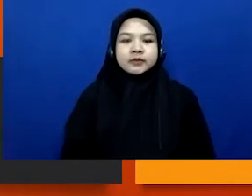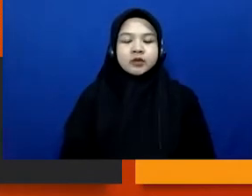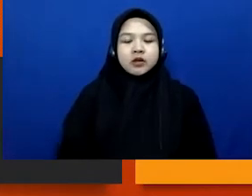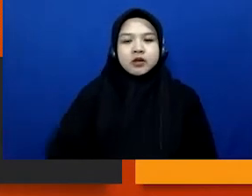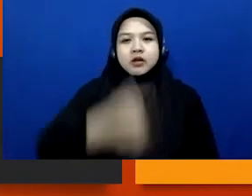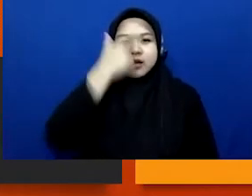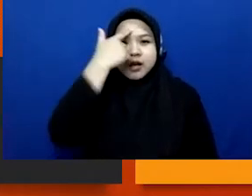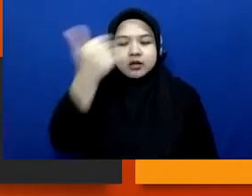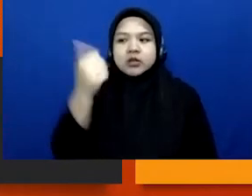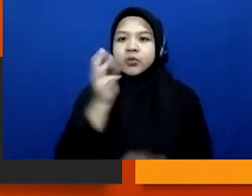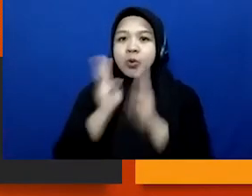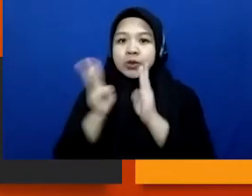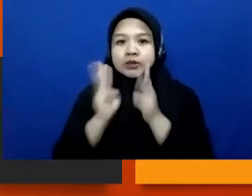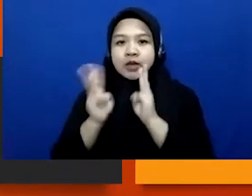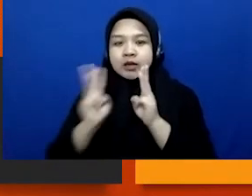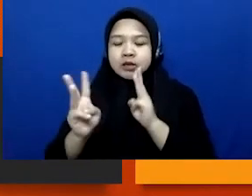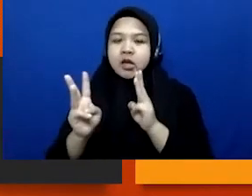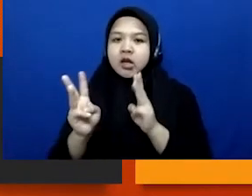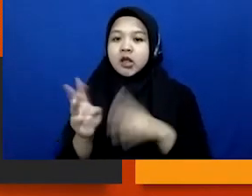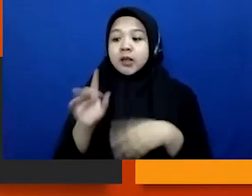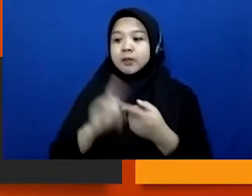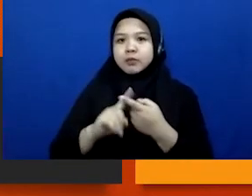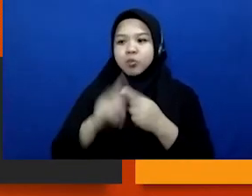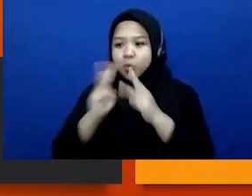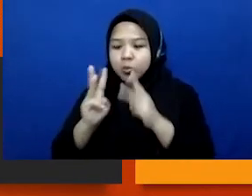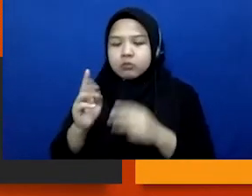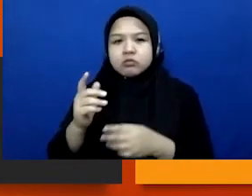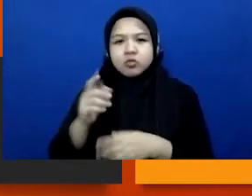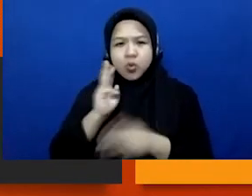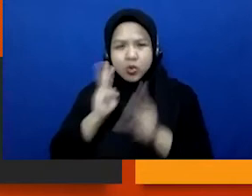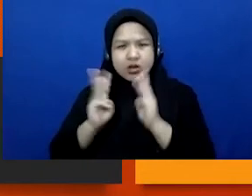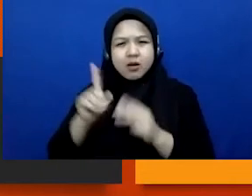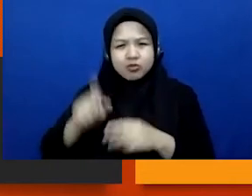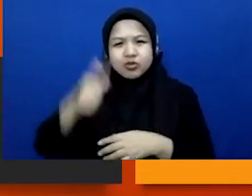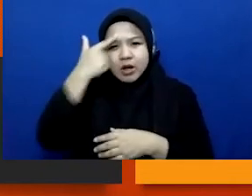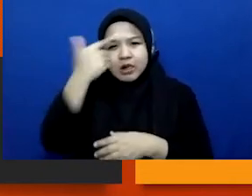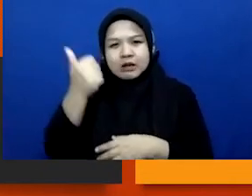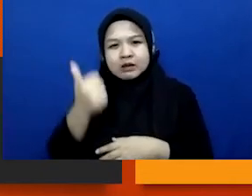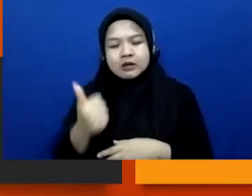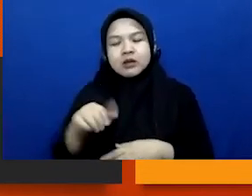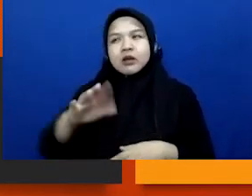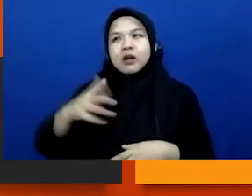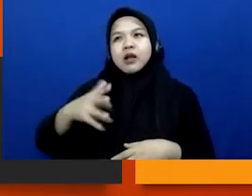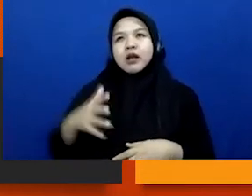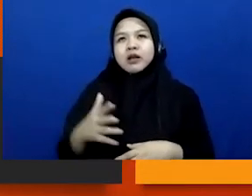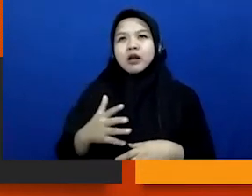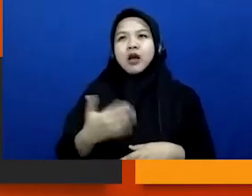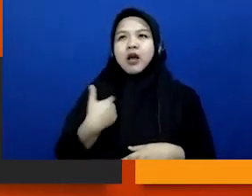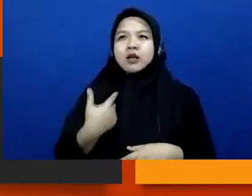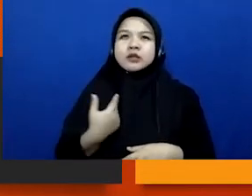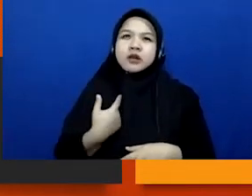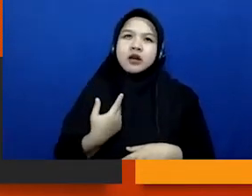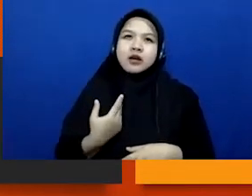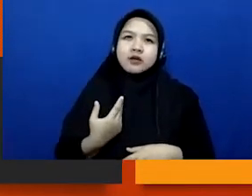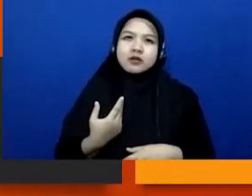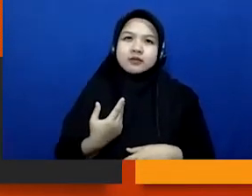mewawancarai wawancara teman-teman itu juga butuh keahlian kadang ada tuh yang namanya